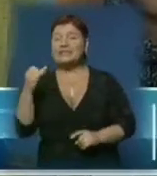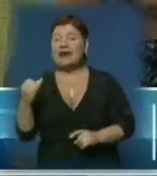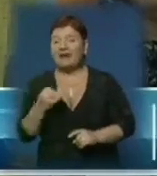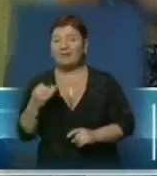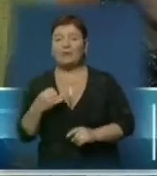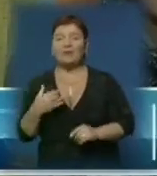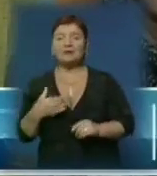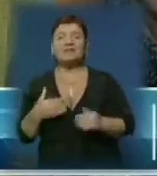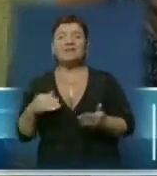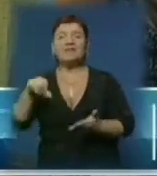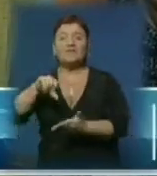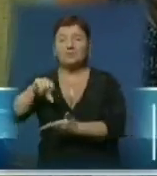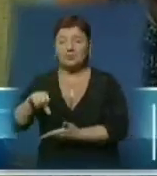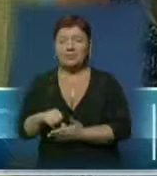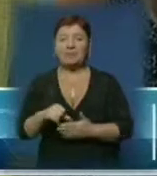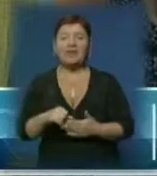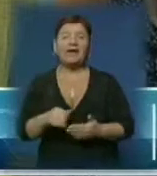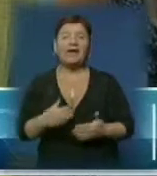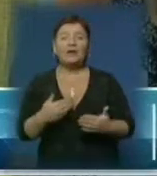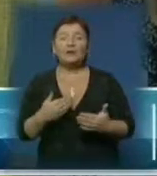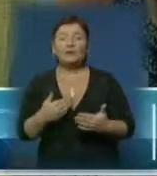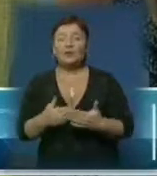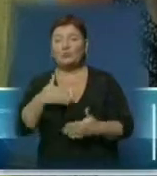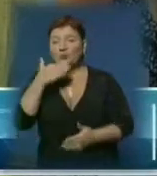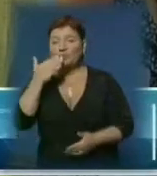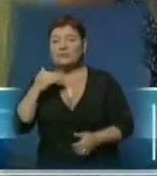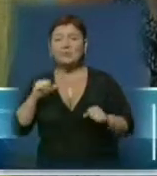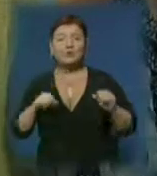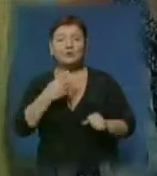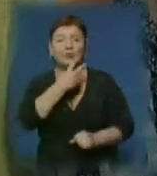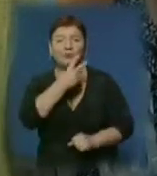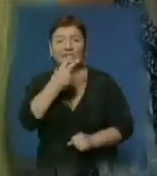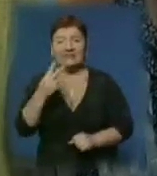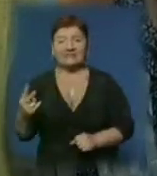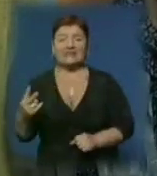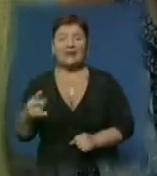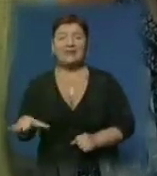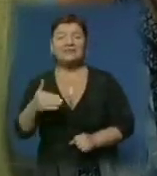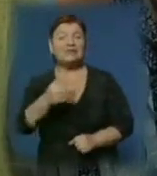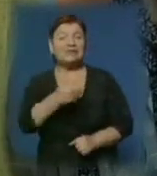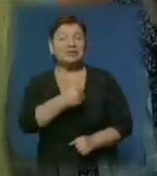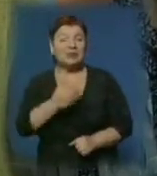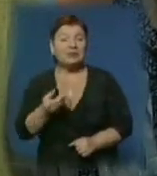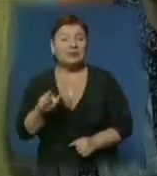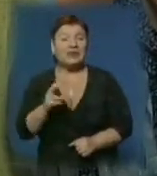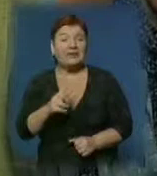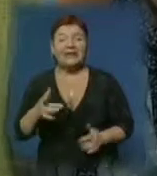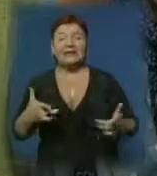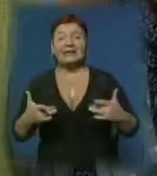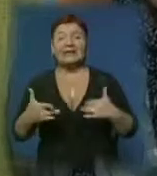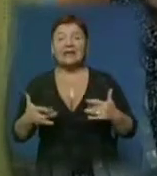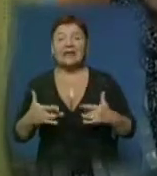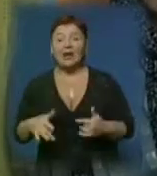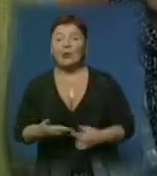музикою, з виступами. Тому для ужгородців можуть подивитися всі бажаючі прийти на театральну площу.